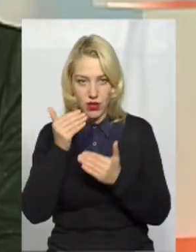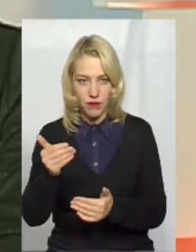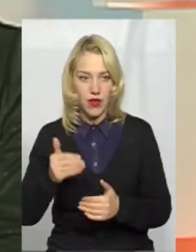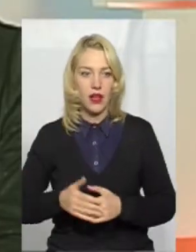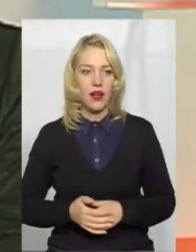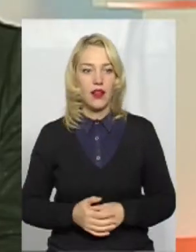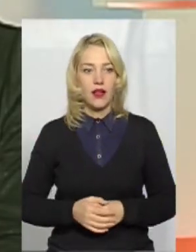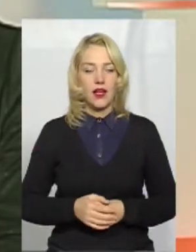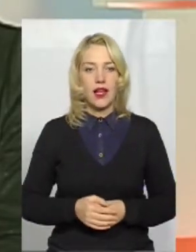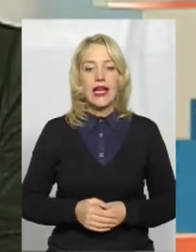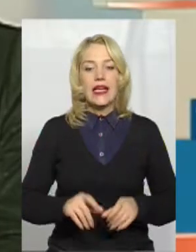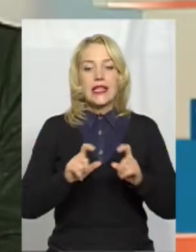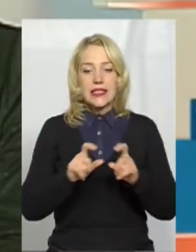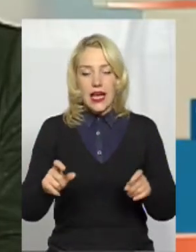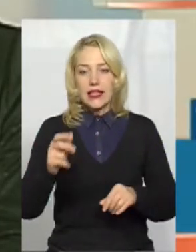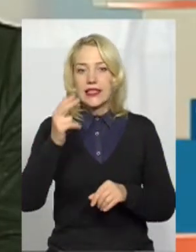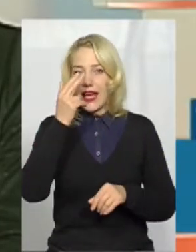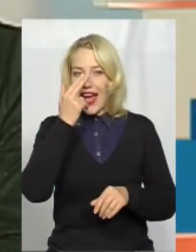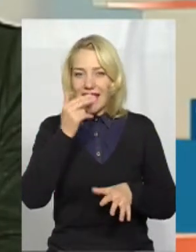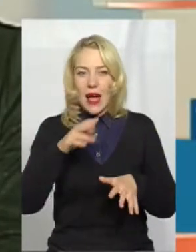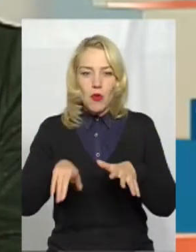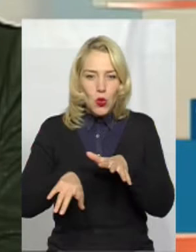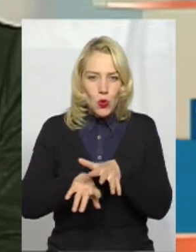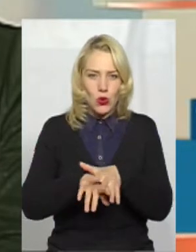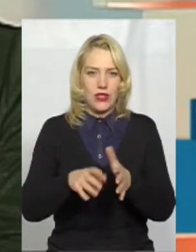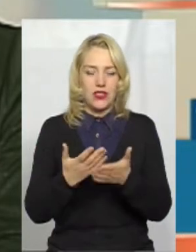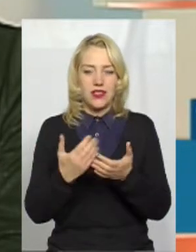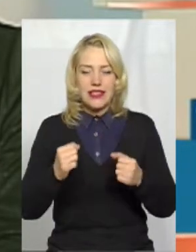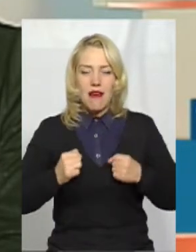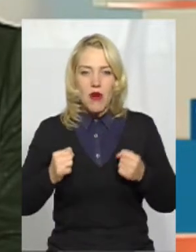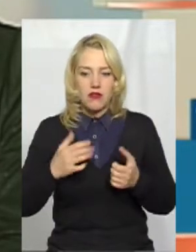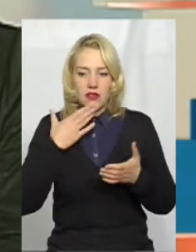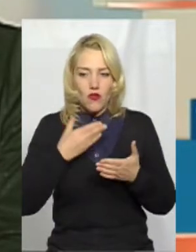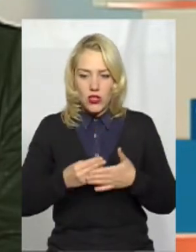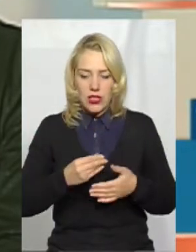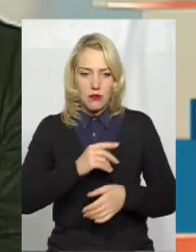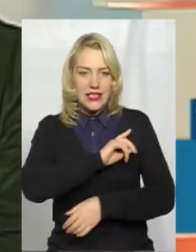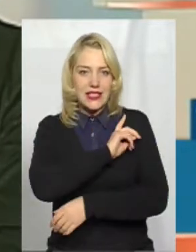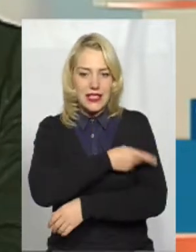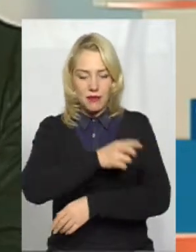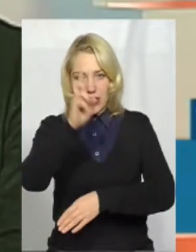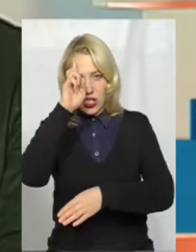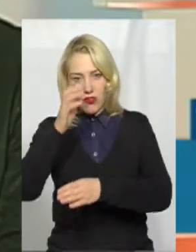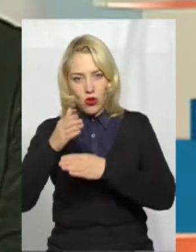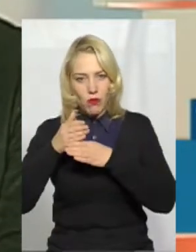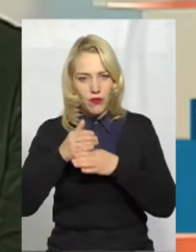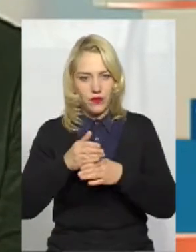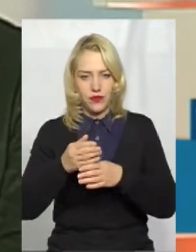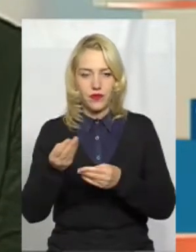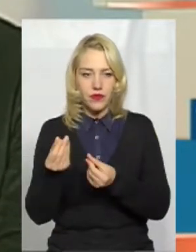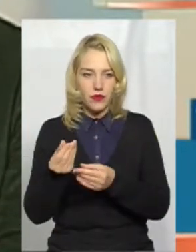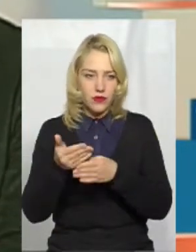Заклади адаптуються, намагаються своїми силами, за допомогою державної субвенції, зробити